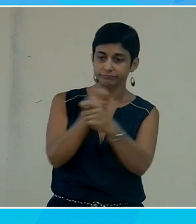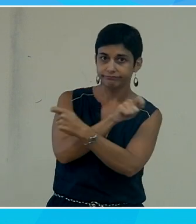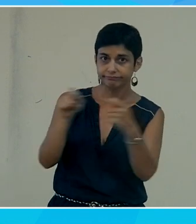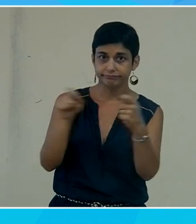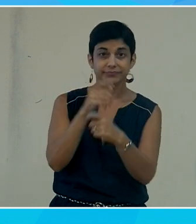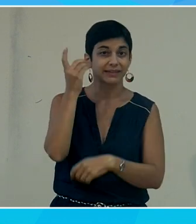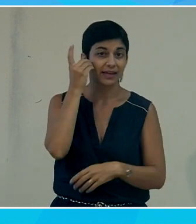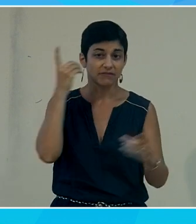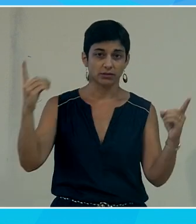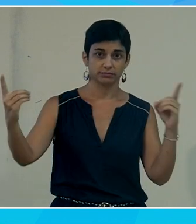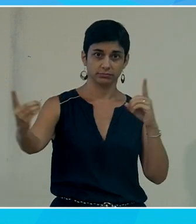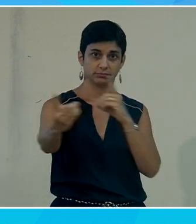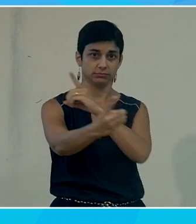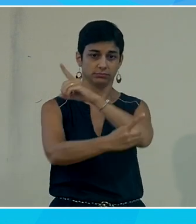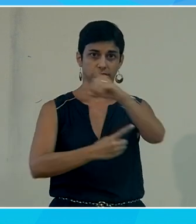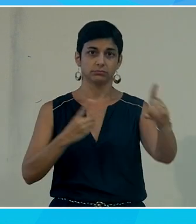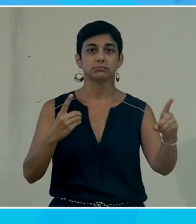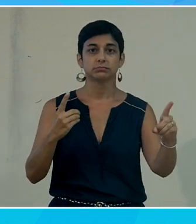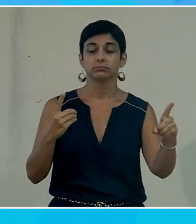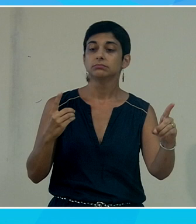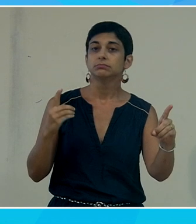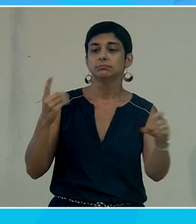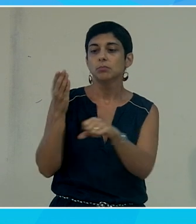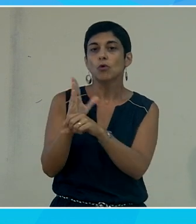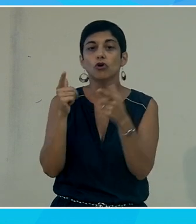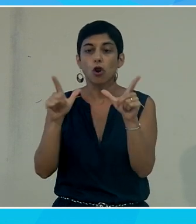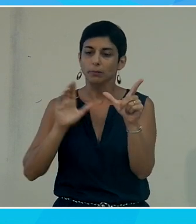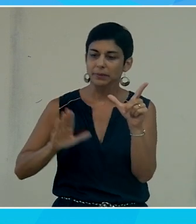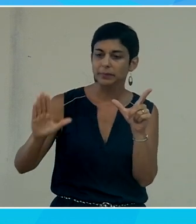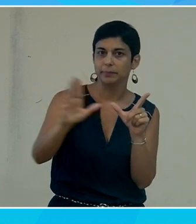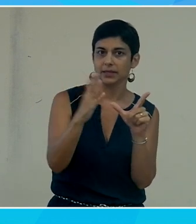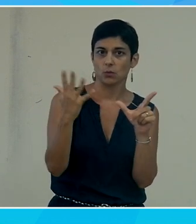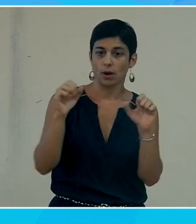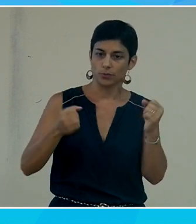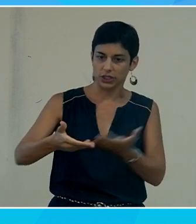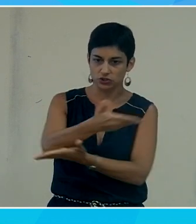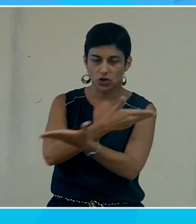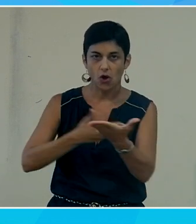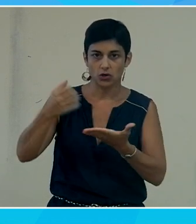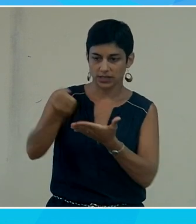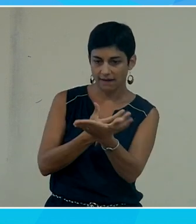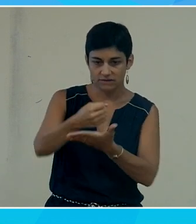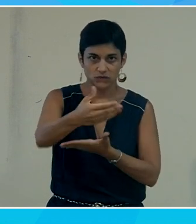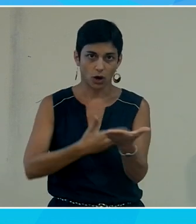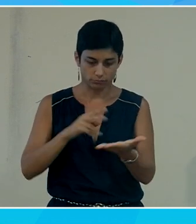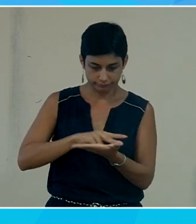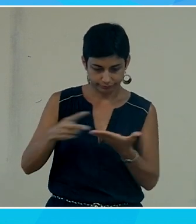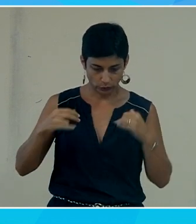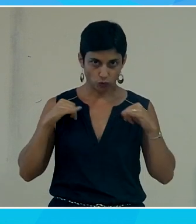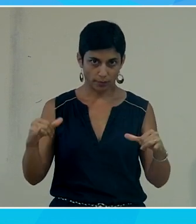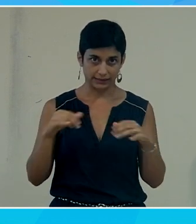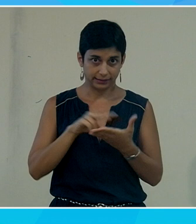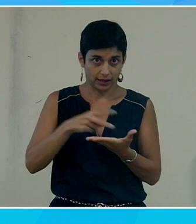téléphones chacun indiquant dans quelle langue la personne parle et on peut comme ça échanger de'information avec des traductions automatiques